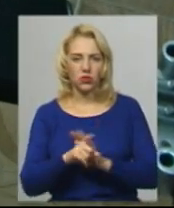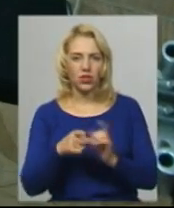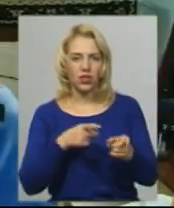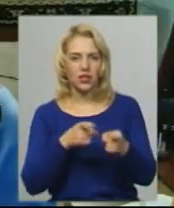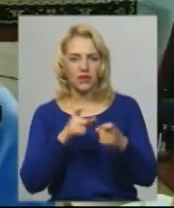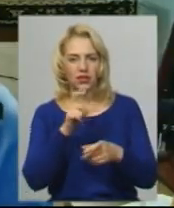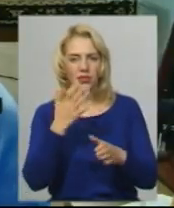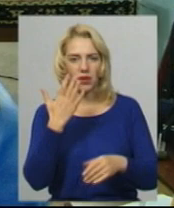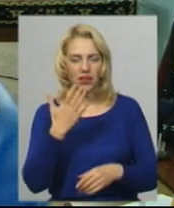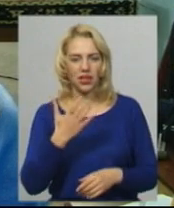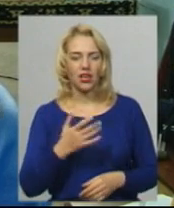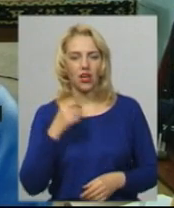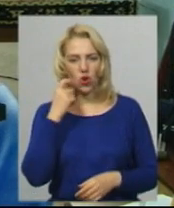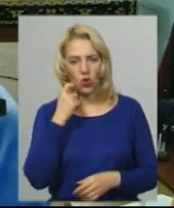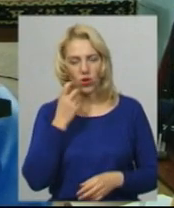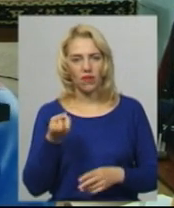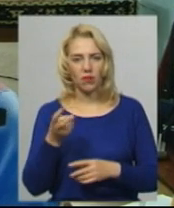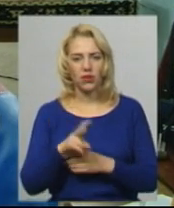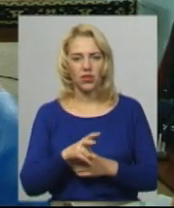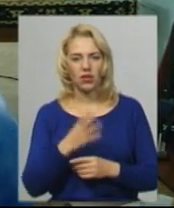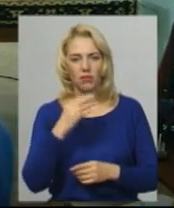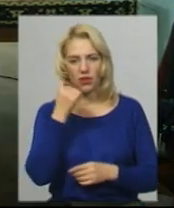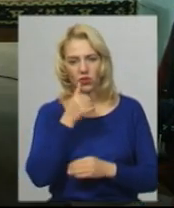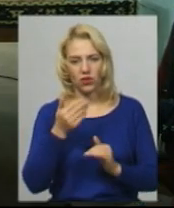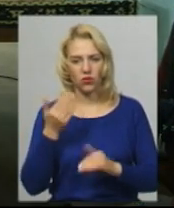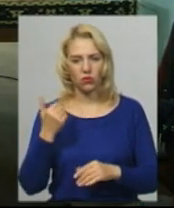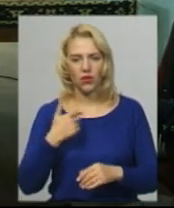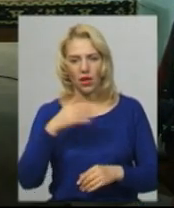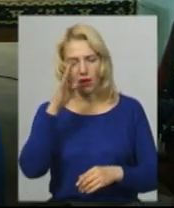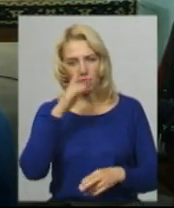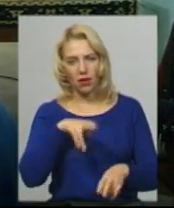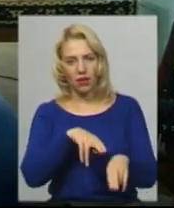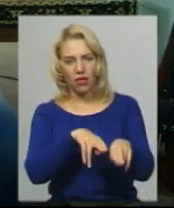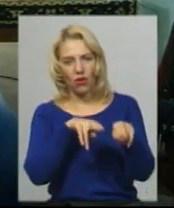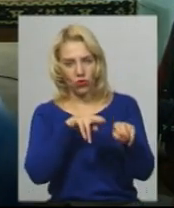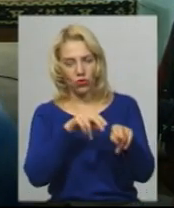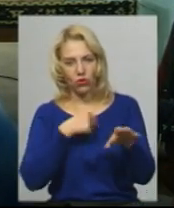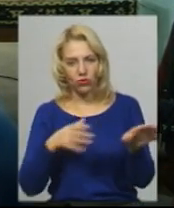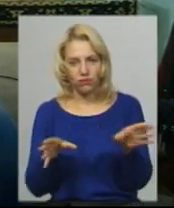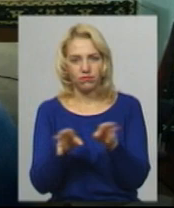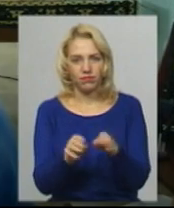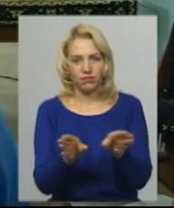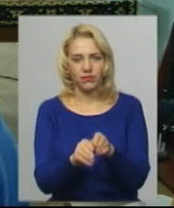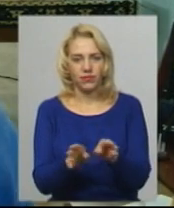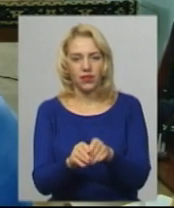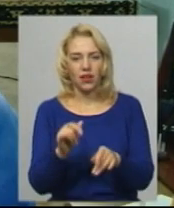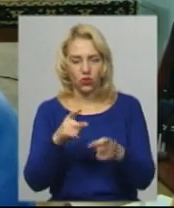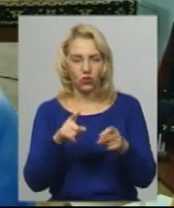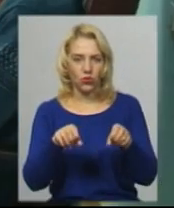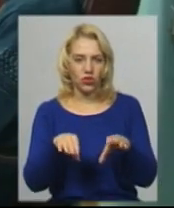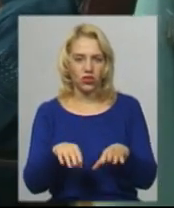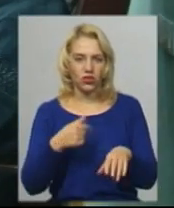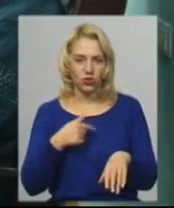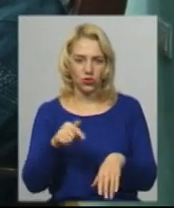сексію з кольової стрільбі три роки тому. Папа тільки ходить на охоту, я разом з ним ходжу теж, а так то я рішила сюди